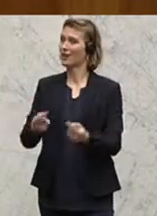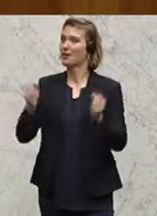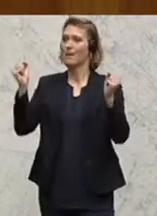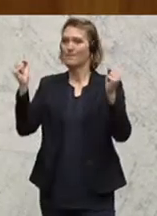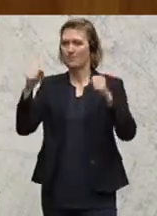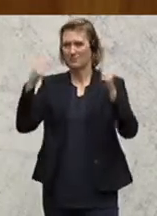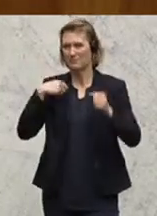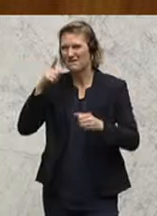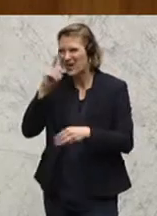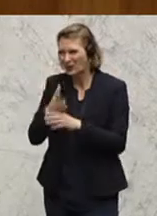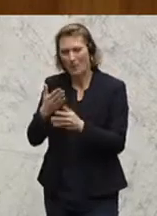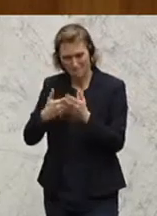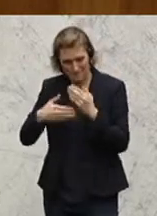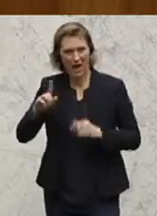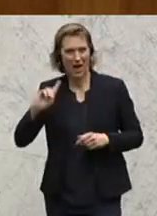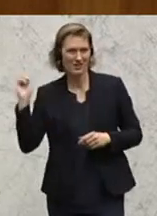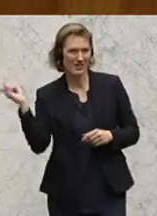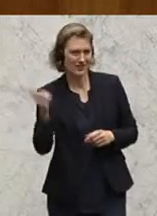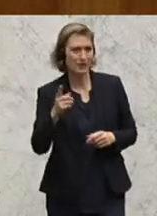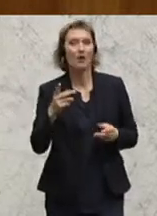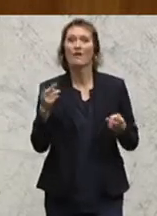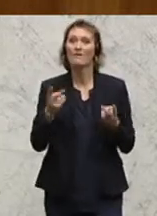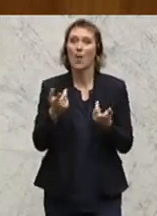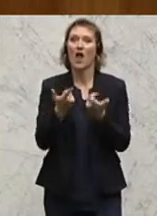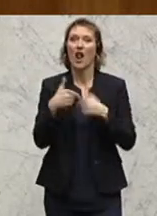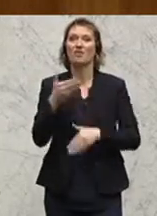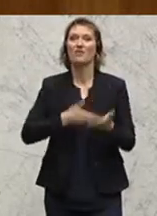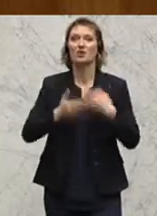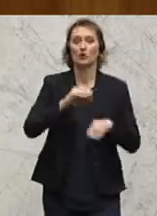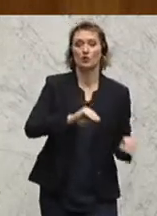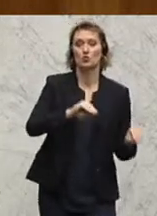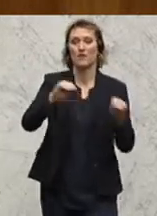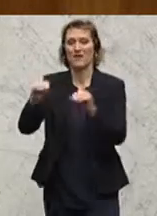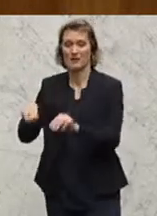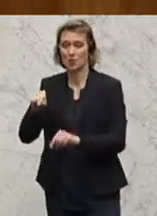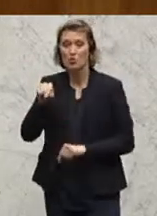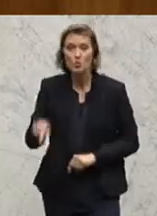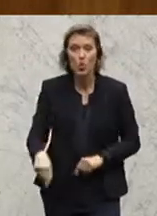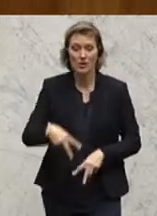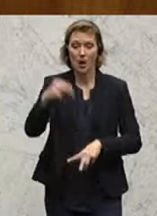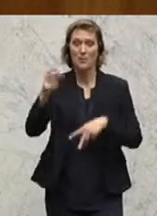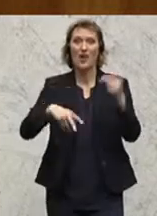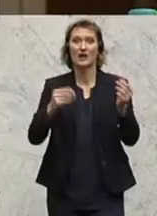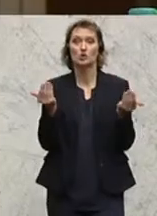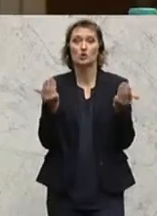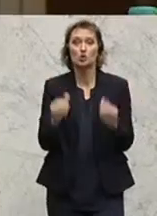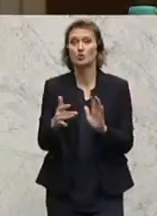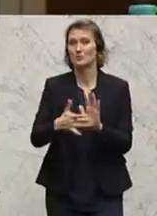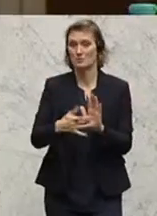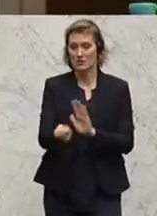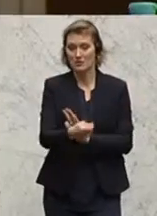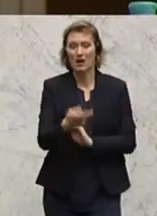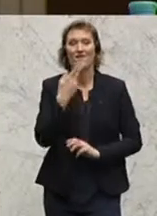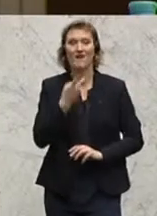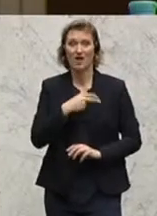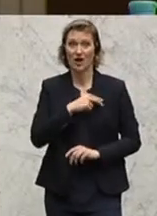mehrheitlich weiß ich, diesen Antrag in den Landwirtschaftsausschuss verweisen. Warum? Weil für Pflanzenschutzmittelzulassung auch dort wieder